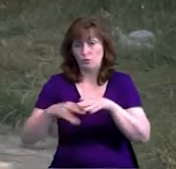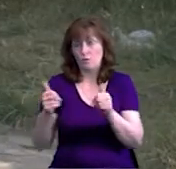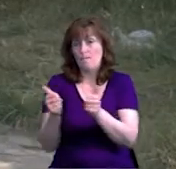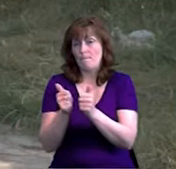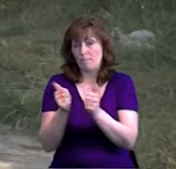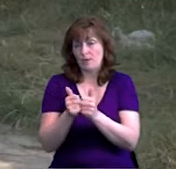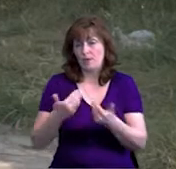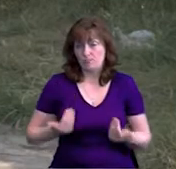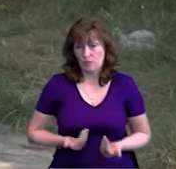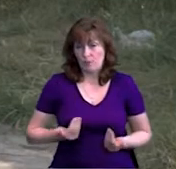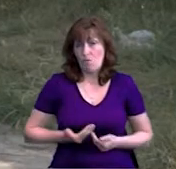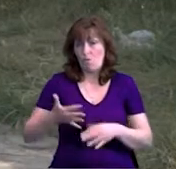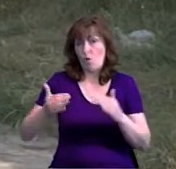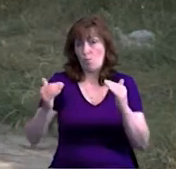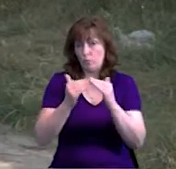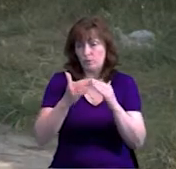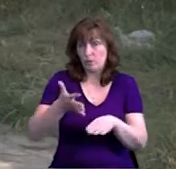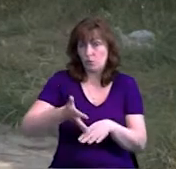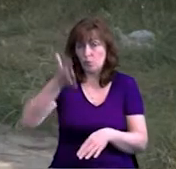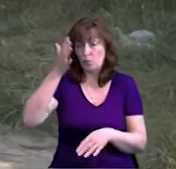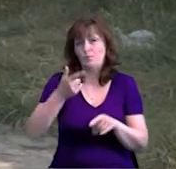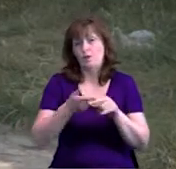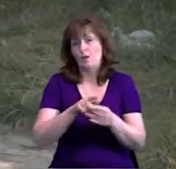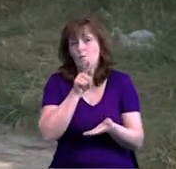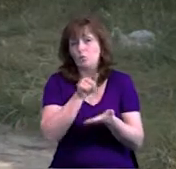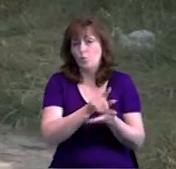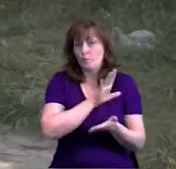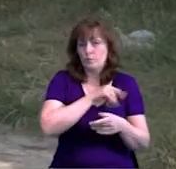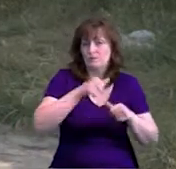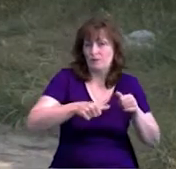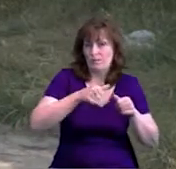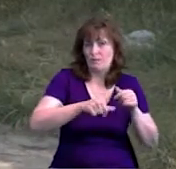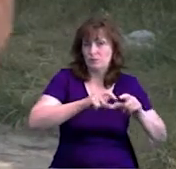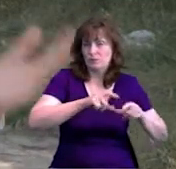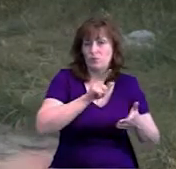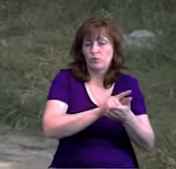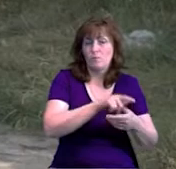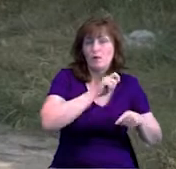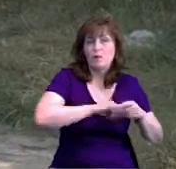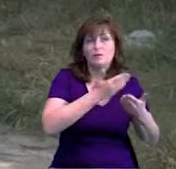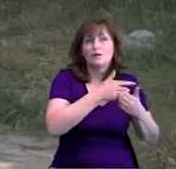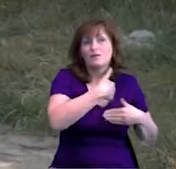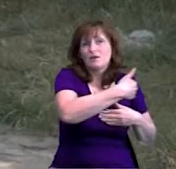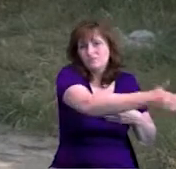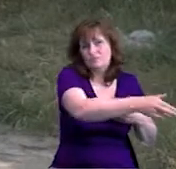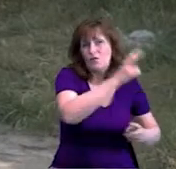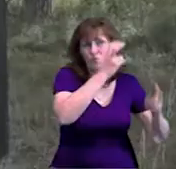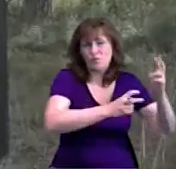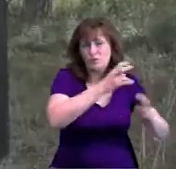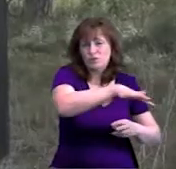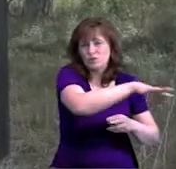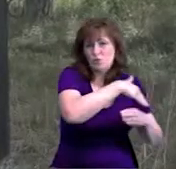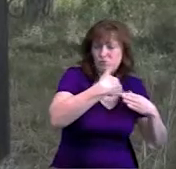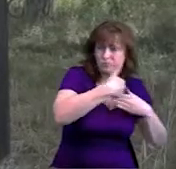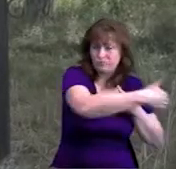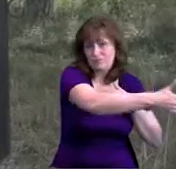житлового Масани. Також встановлюється, що автозаправочні станції мають будуватися саме в промислових зонах, в комунально